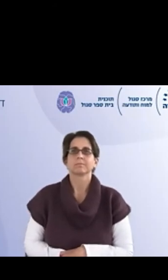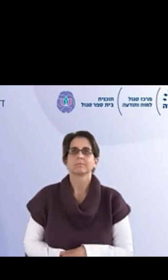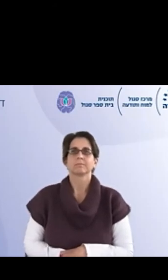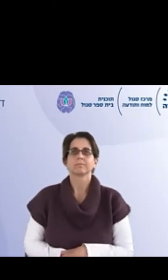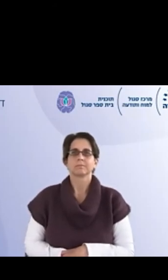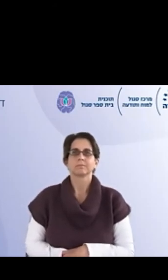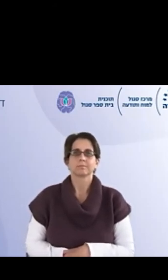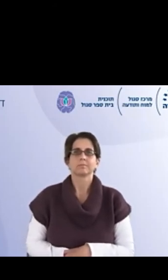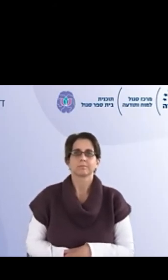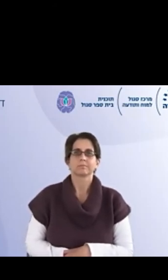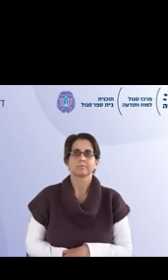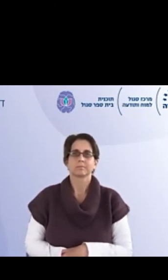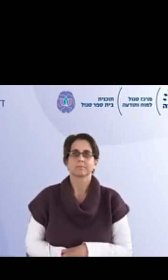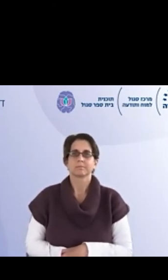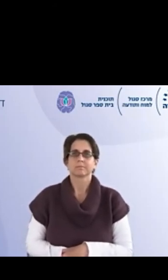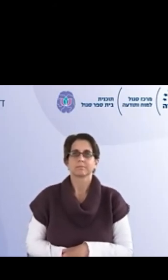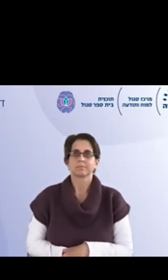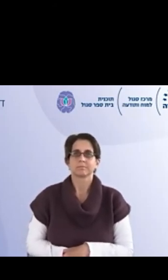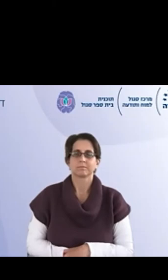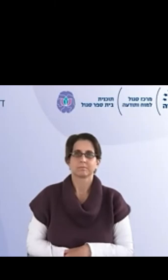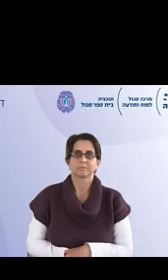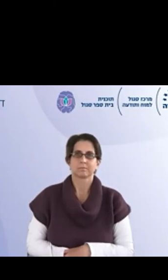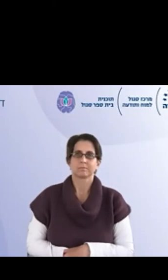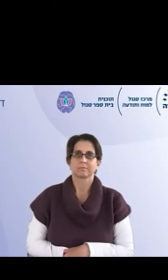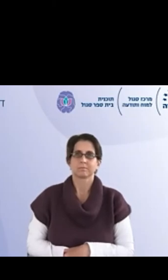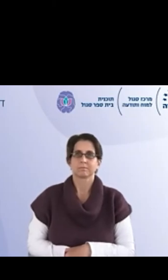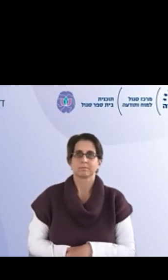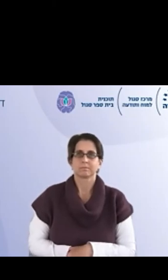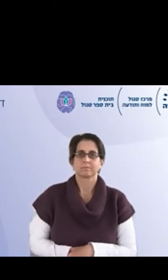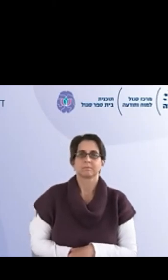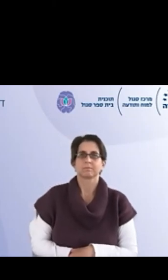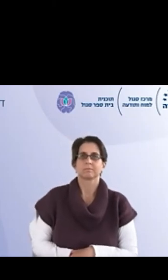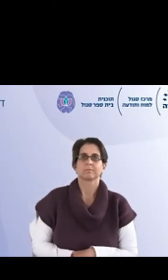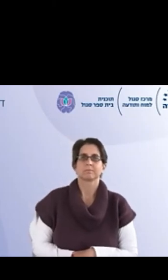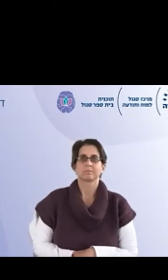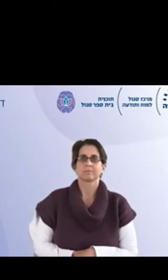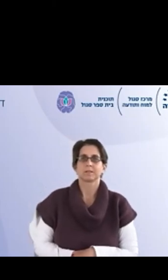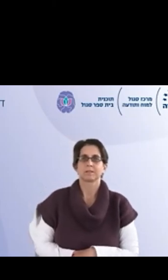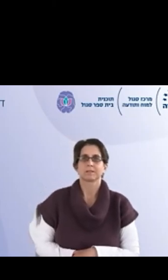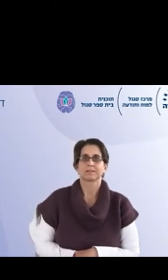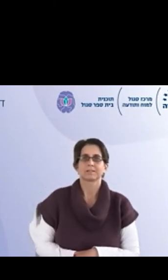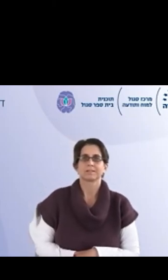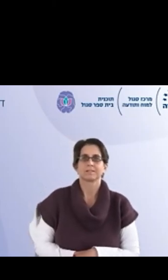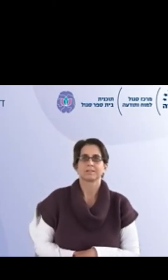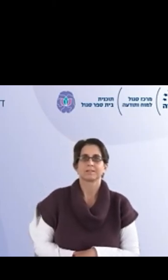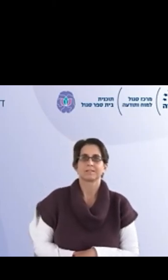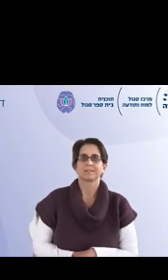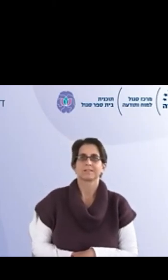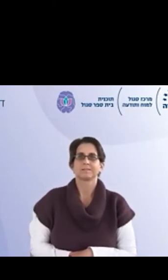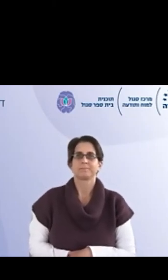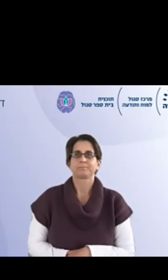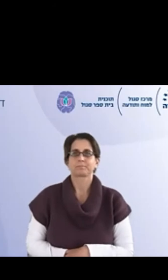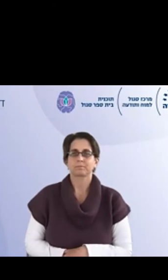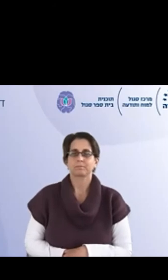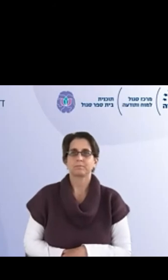אני יכול לומר לכאן שבשלב, אנחנו כל הזמן עוסקים כדי להשיג יעדים ומטרות. אנחנו רוצים להמשיך